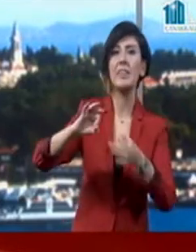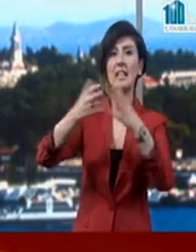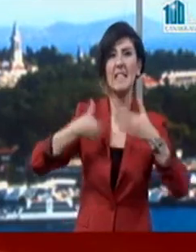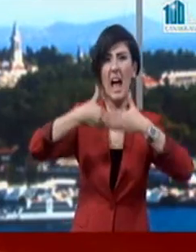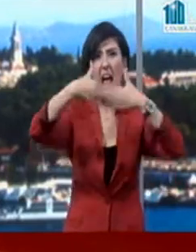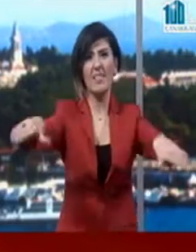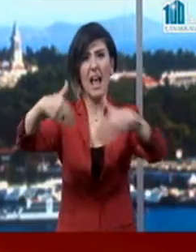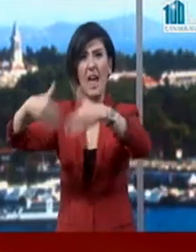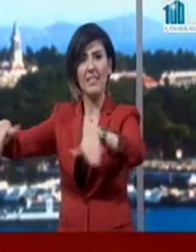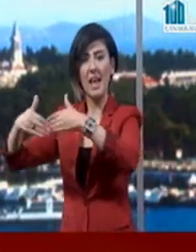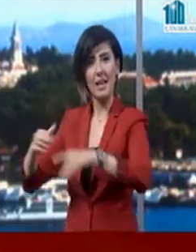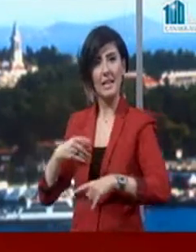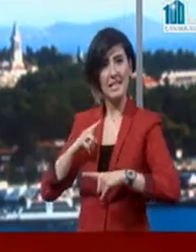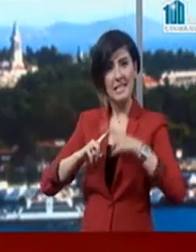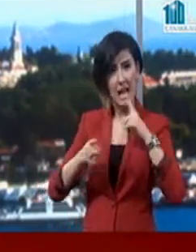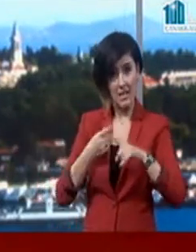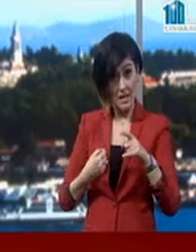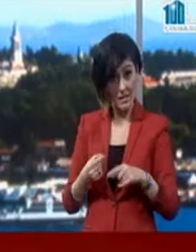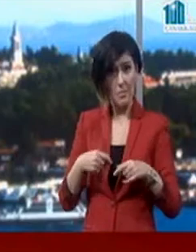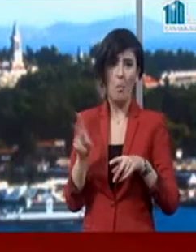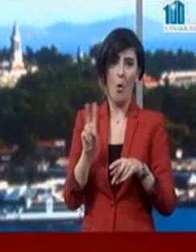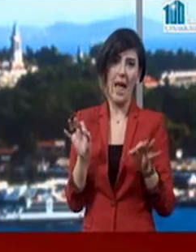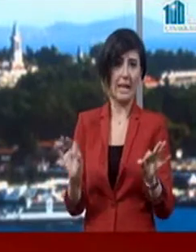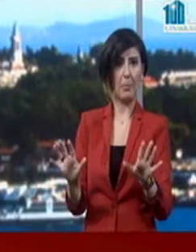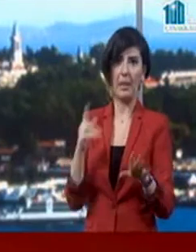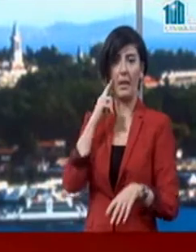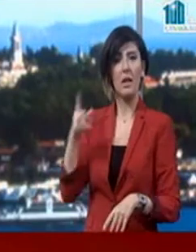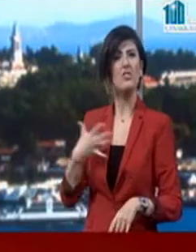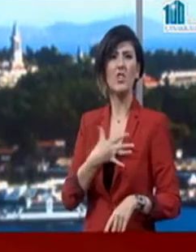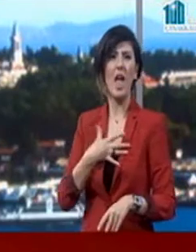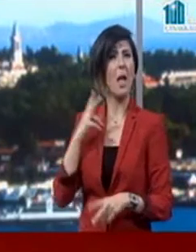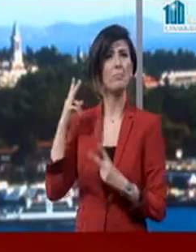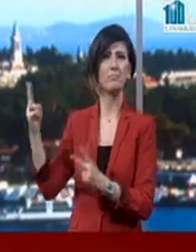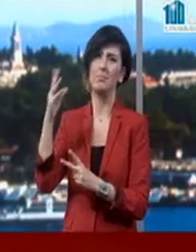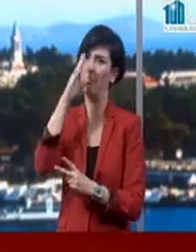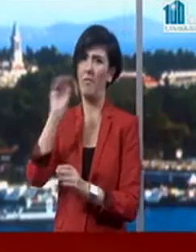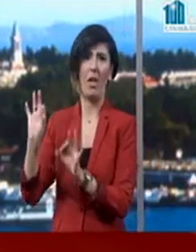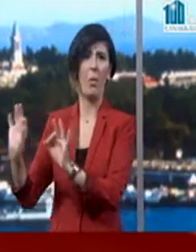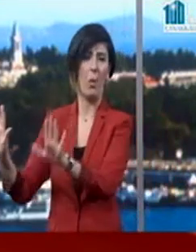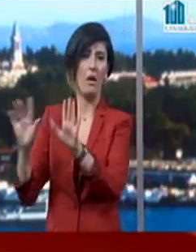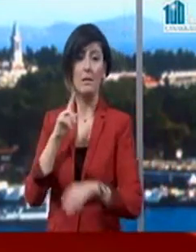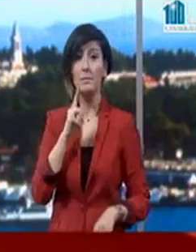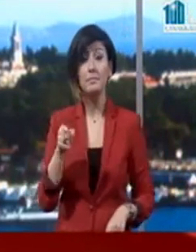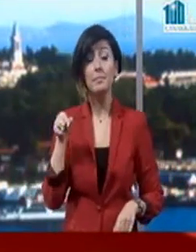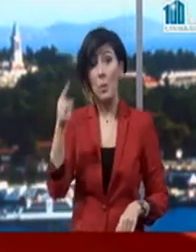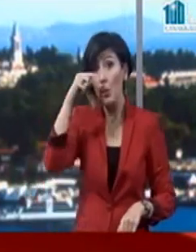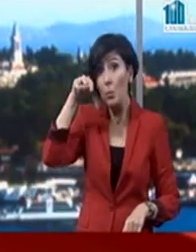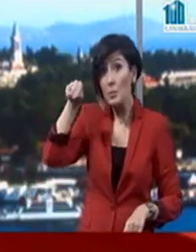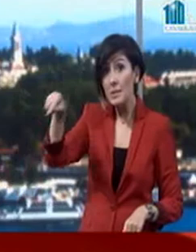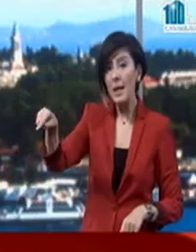üzerine siyaset yapan bir tarz. Aslında bu CHP'nin siyaset tarzının bir benzeri. Bu yüzden